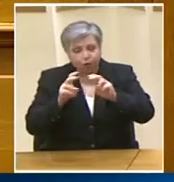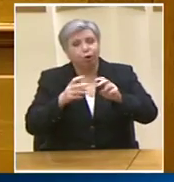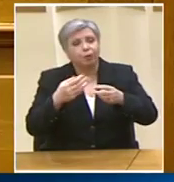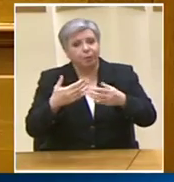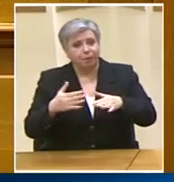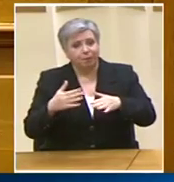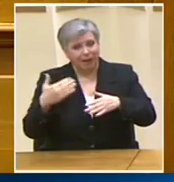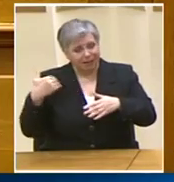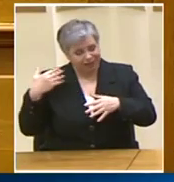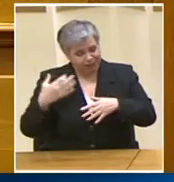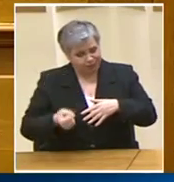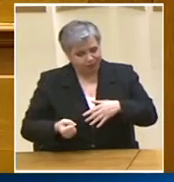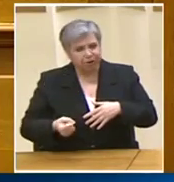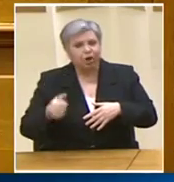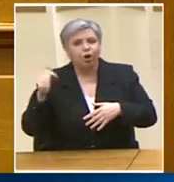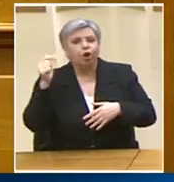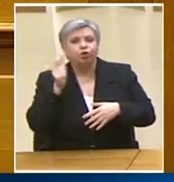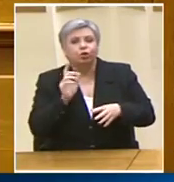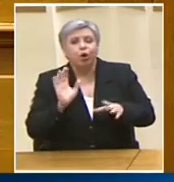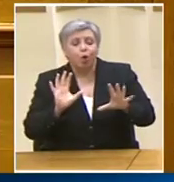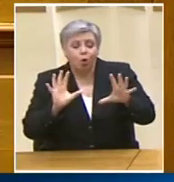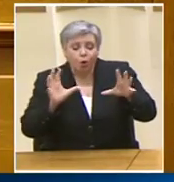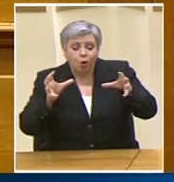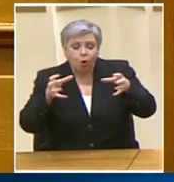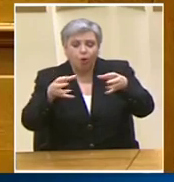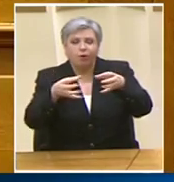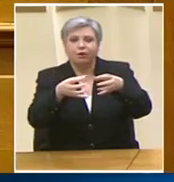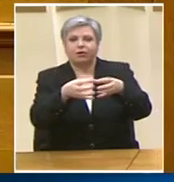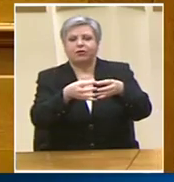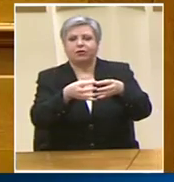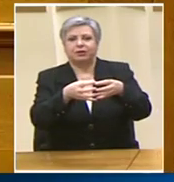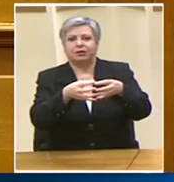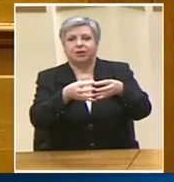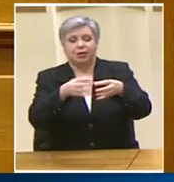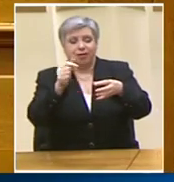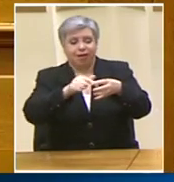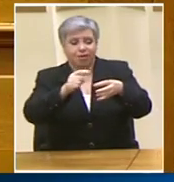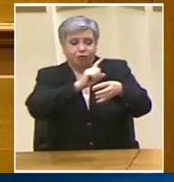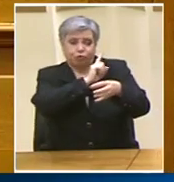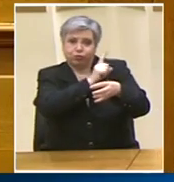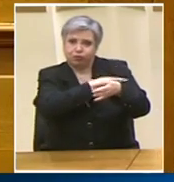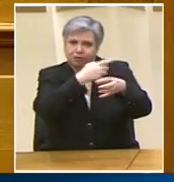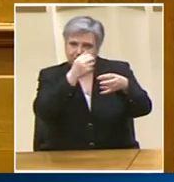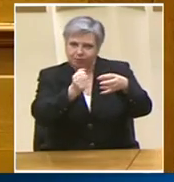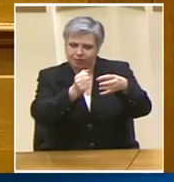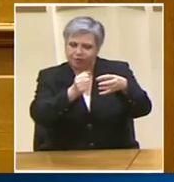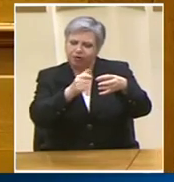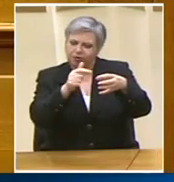τη σκέπη μιας ανεξάρτητης αρχής υποτίθεται αυξημένου κύρους ως εδώ